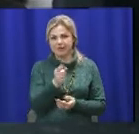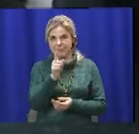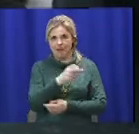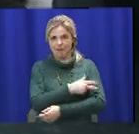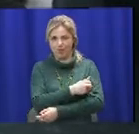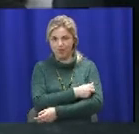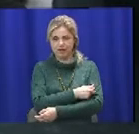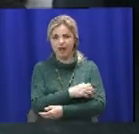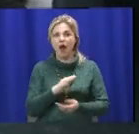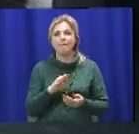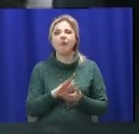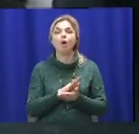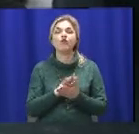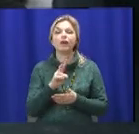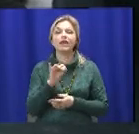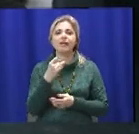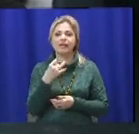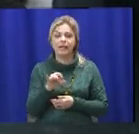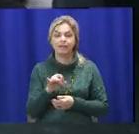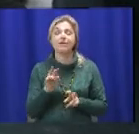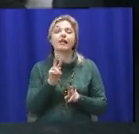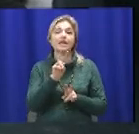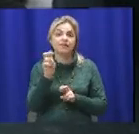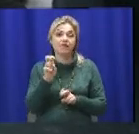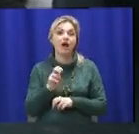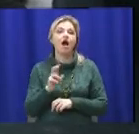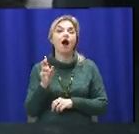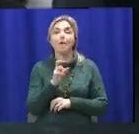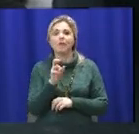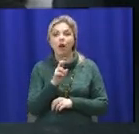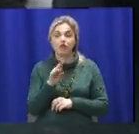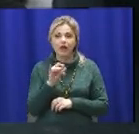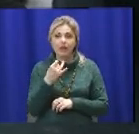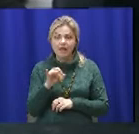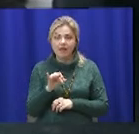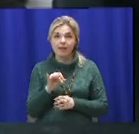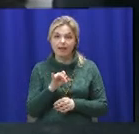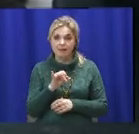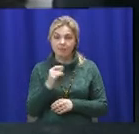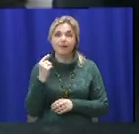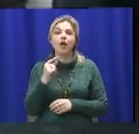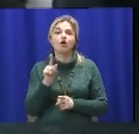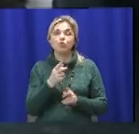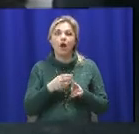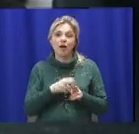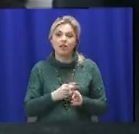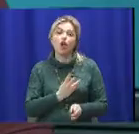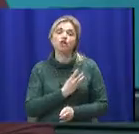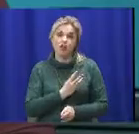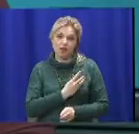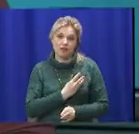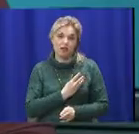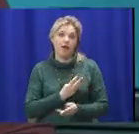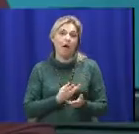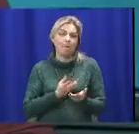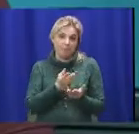Благотворительний взнос, він тому і називається благотворительним взносом, тому що це добровольне пожертвування людину,